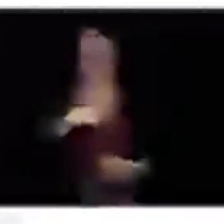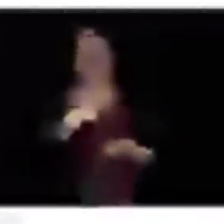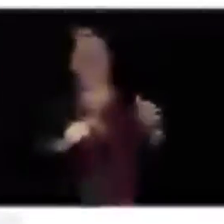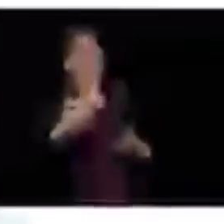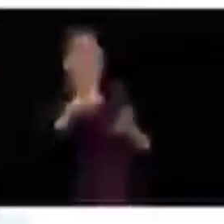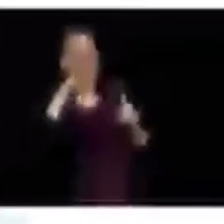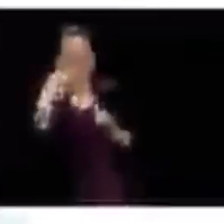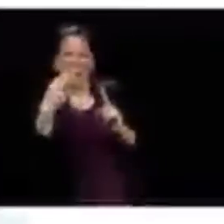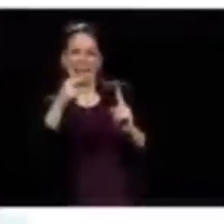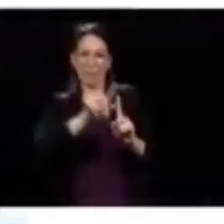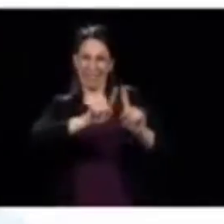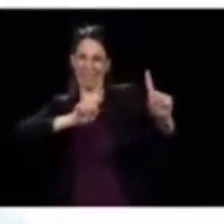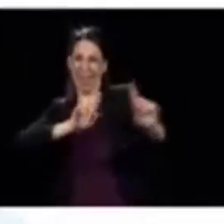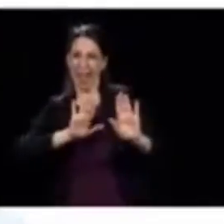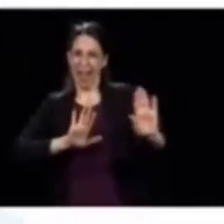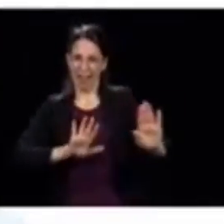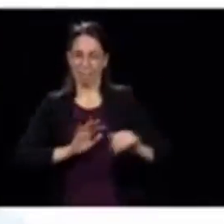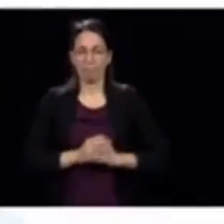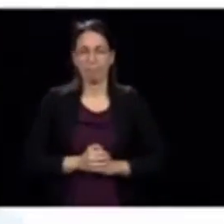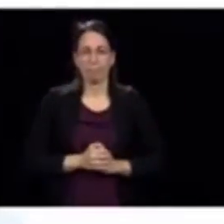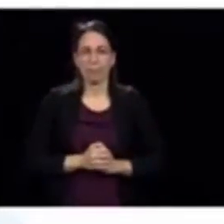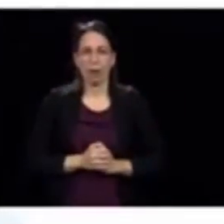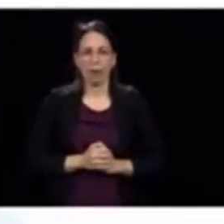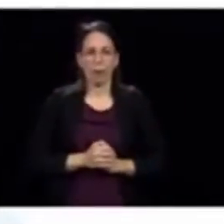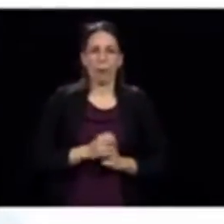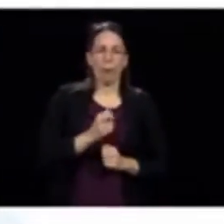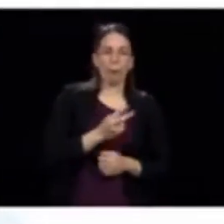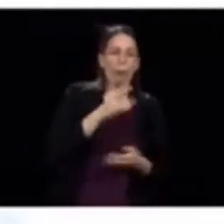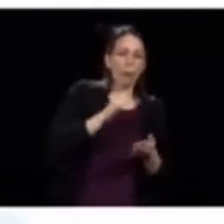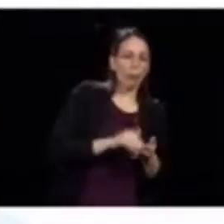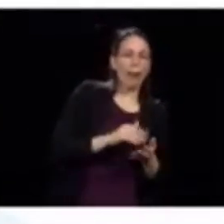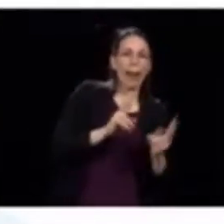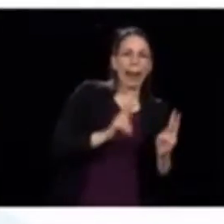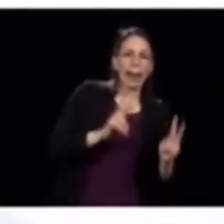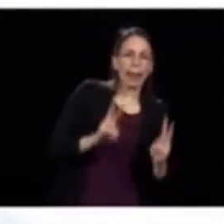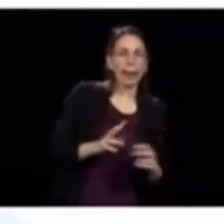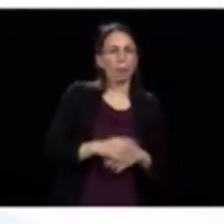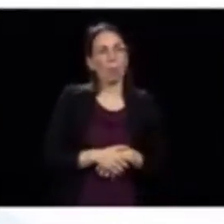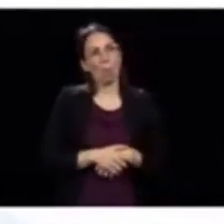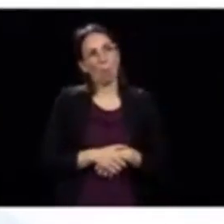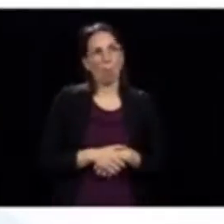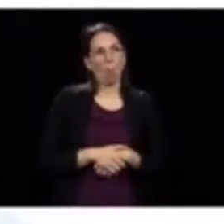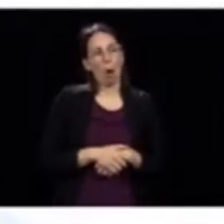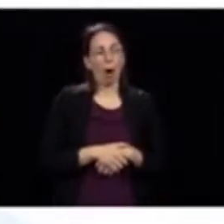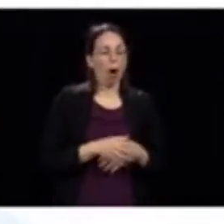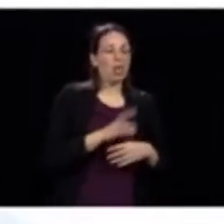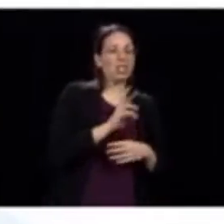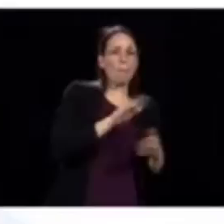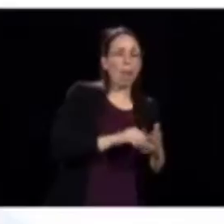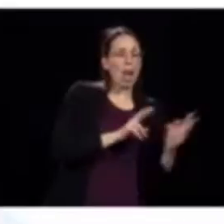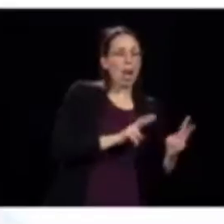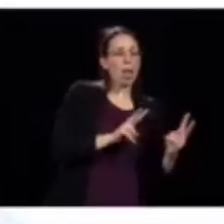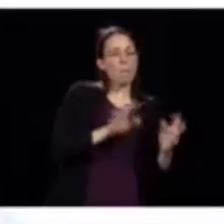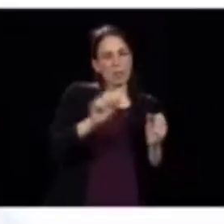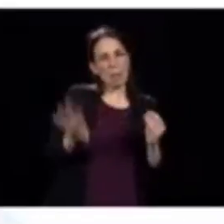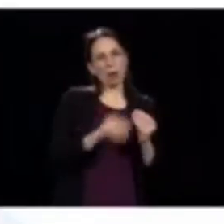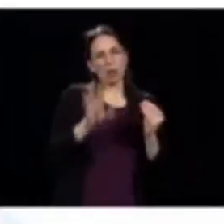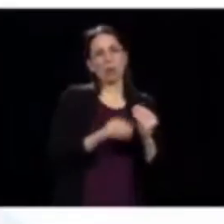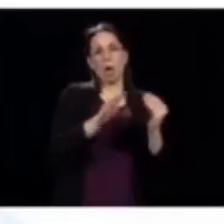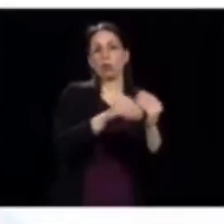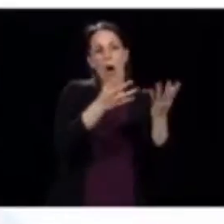qu'on dit, graduellement, entre 12 000 et 18 000 lits, il y a peut-être moyen de rajouter un peu de lits pour